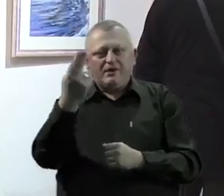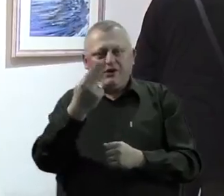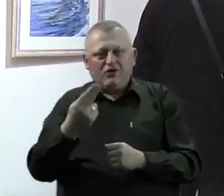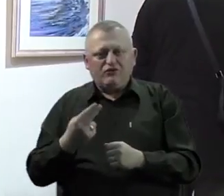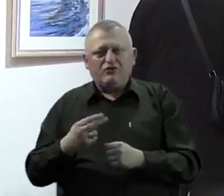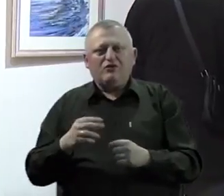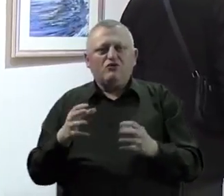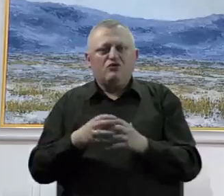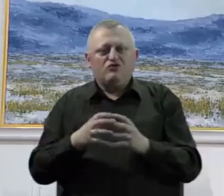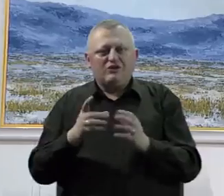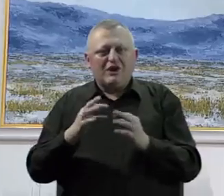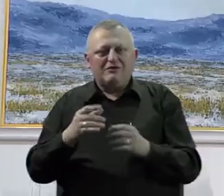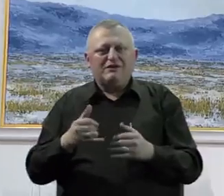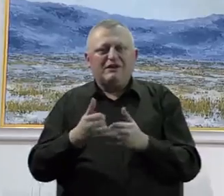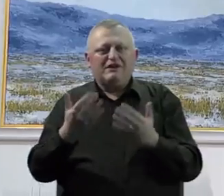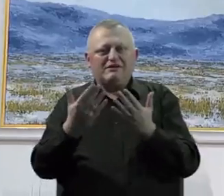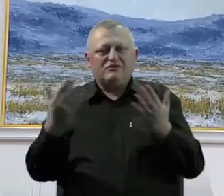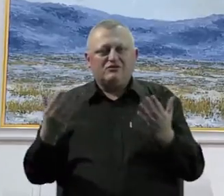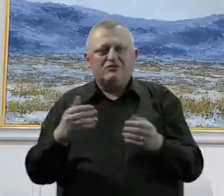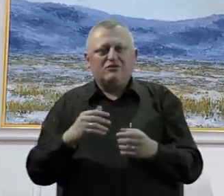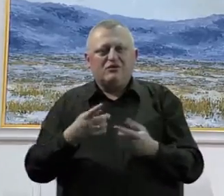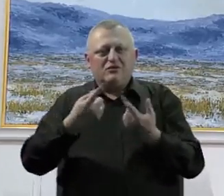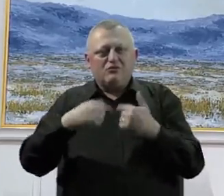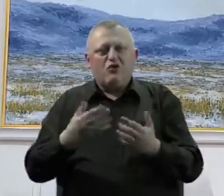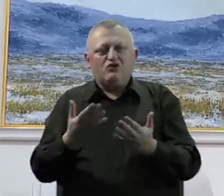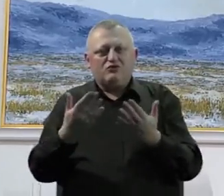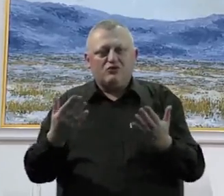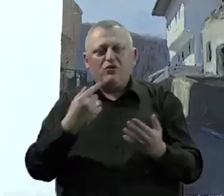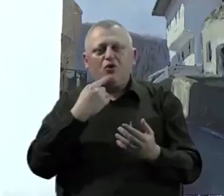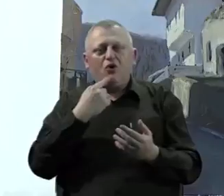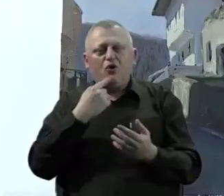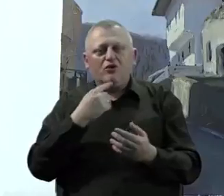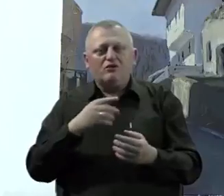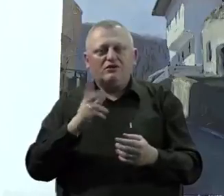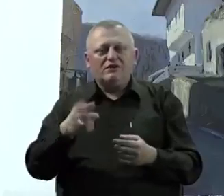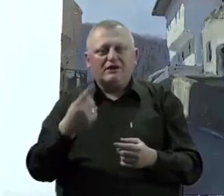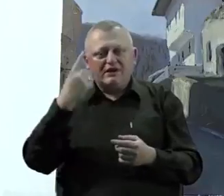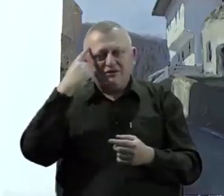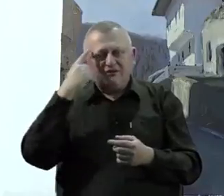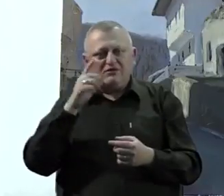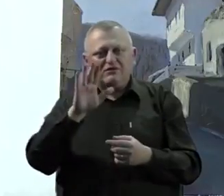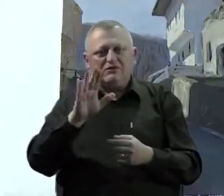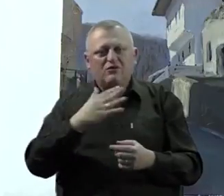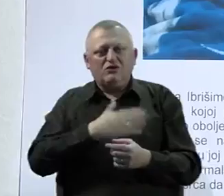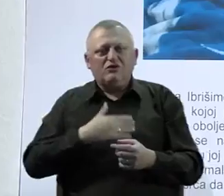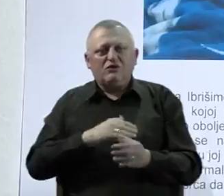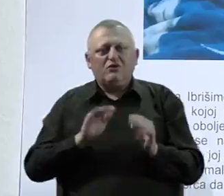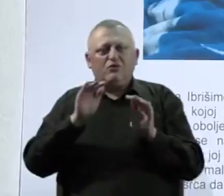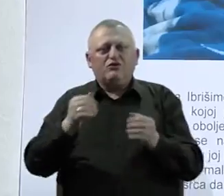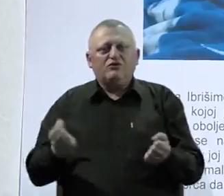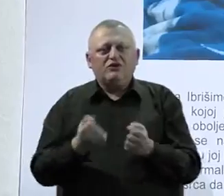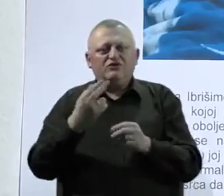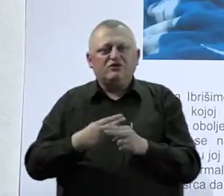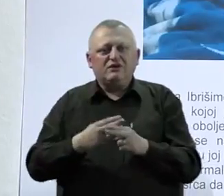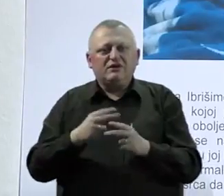Bihaća, Udruženja ABC i Gradska galire priredili su posebnu izložbu, koju posebno zdaje činjenica da se njome želi pomoći teško